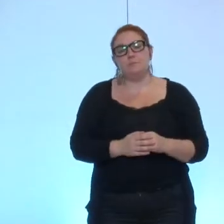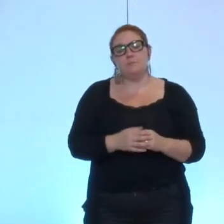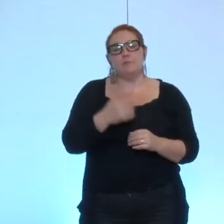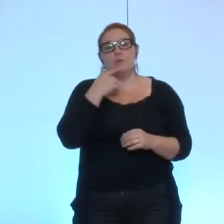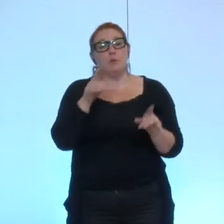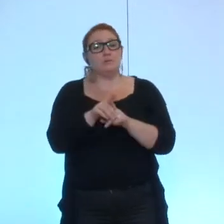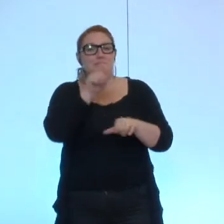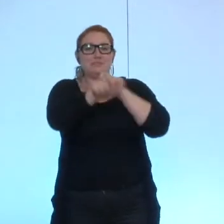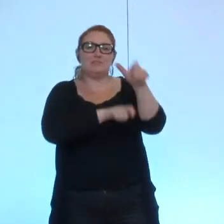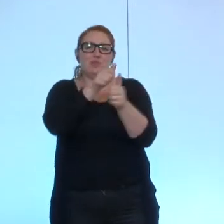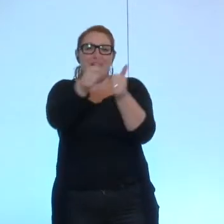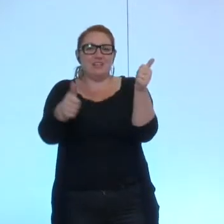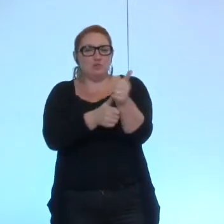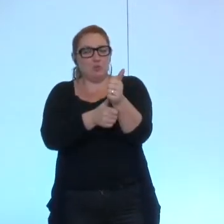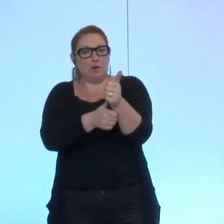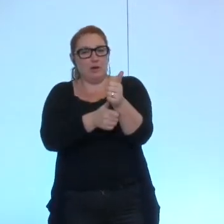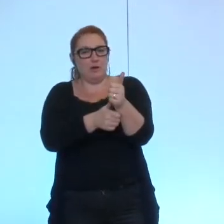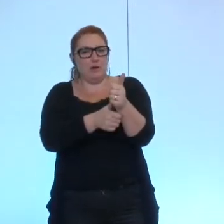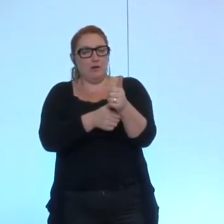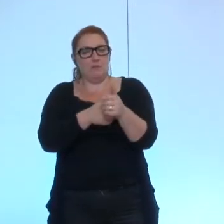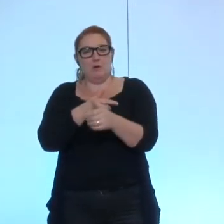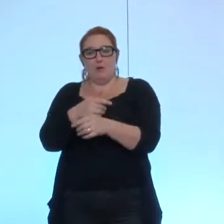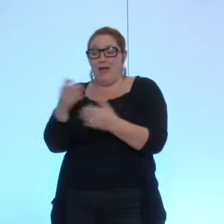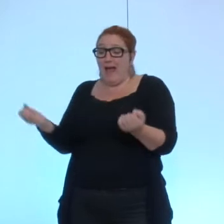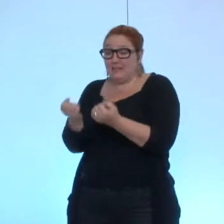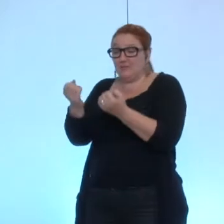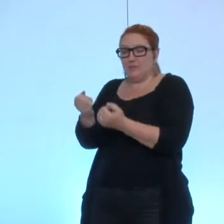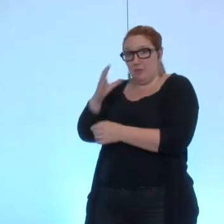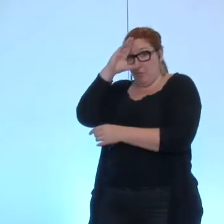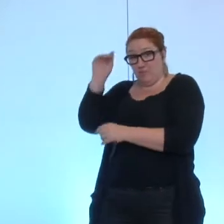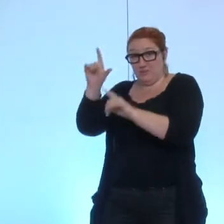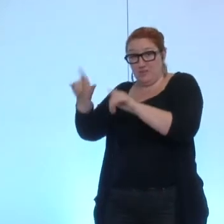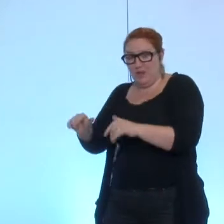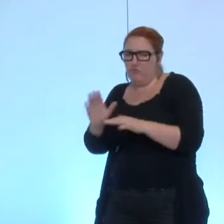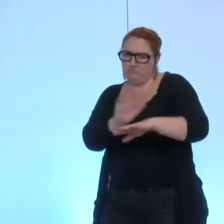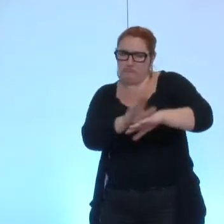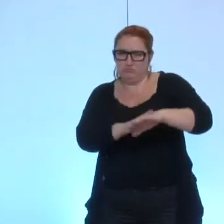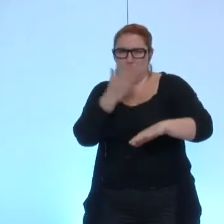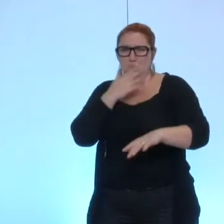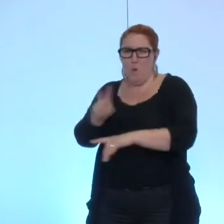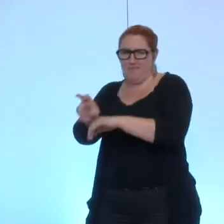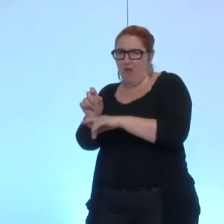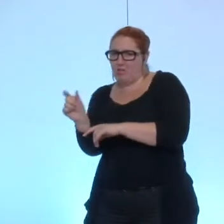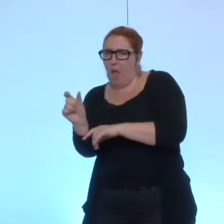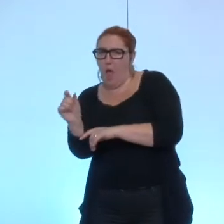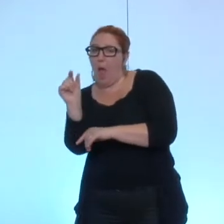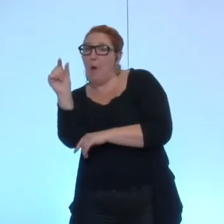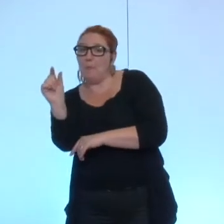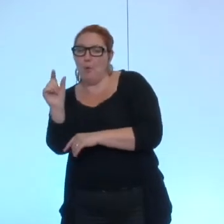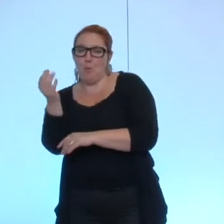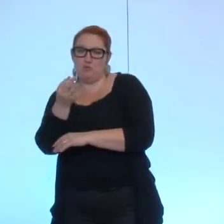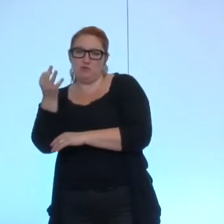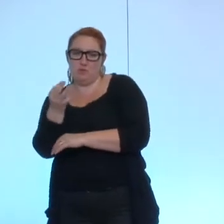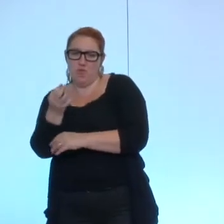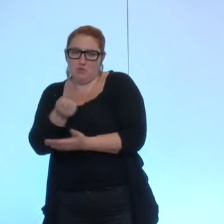les adjoints qui avaient une activité professionnelle à en conserver ne serait-ce qu'un petit bout parce qu'il me semblait important effectivement qu'ils gardent ce pied dans l'activité